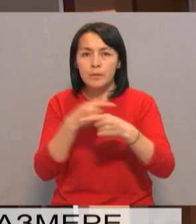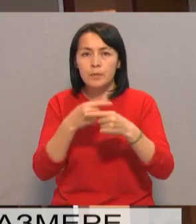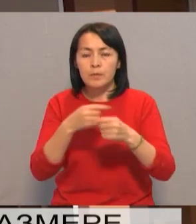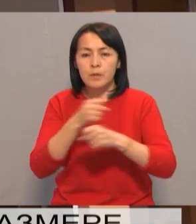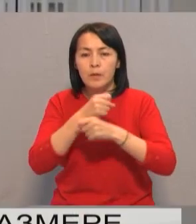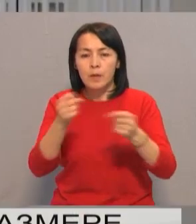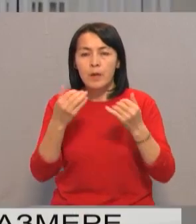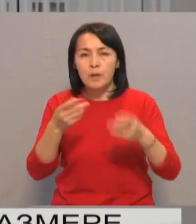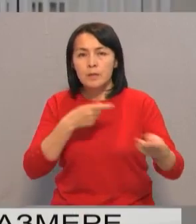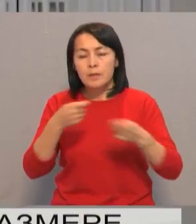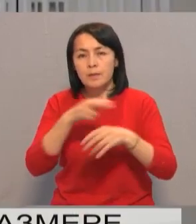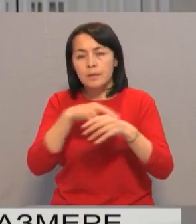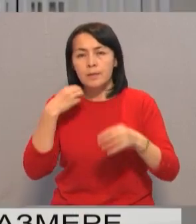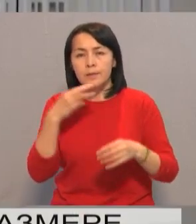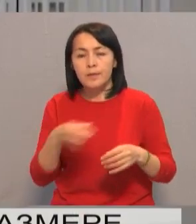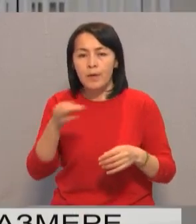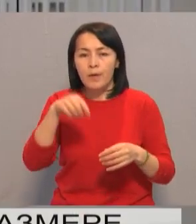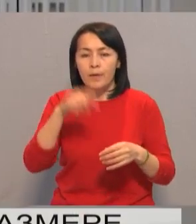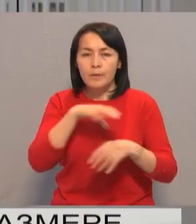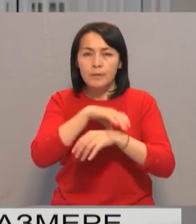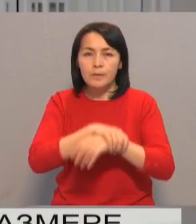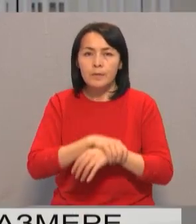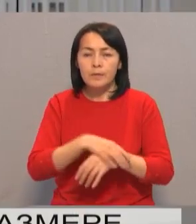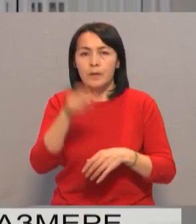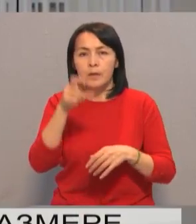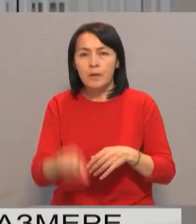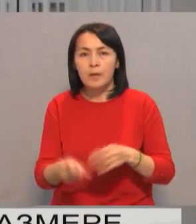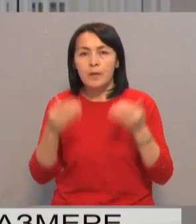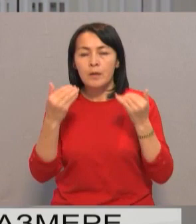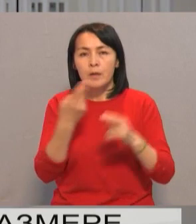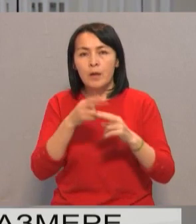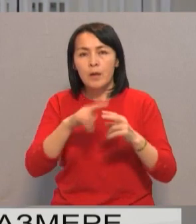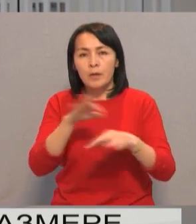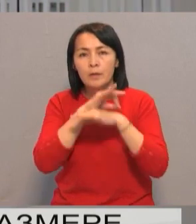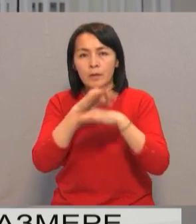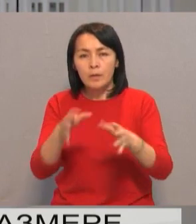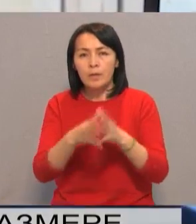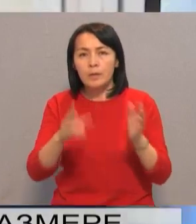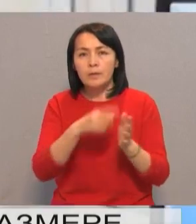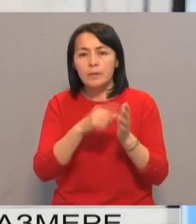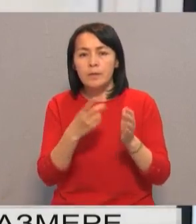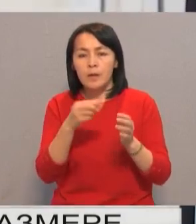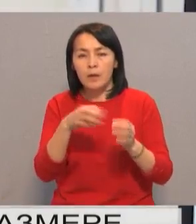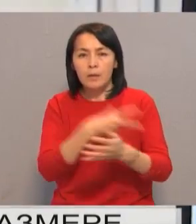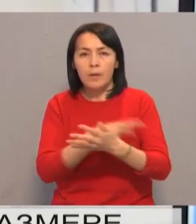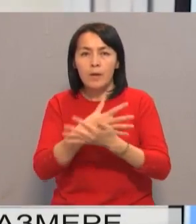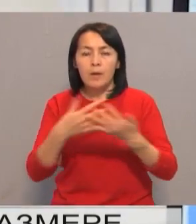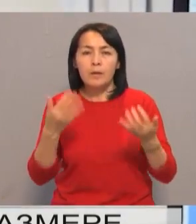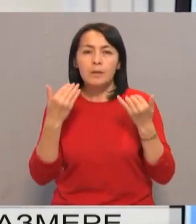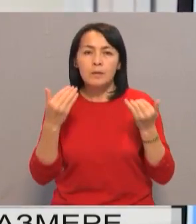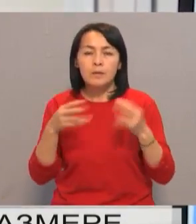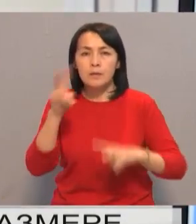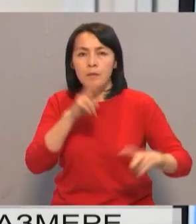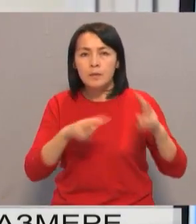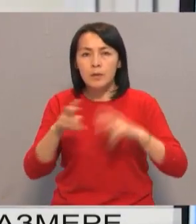экстремизму с апартамента полиции Туркестанской области задержали подозреваемого, у которого изъяли около 70 граммов марихуаны. Кроме того, при